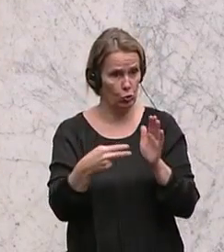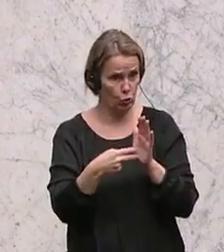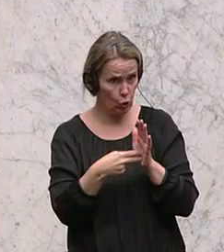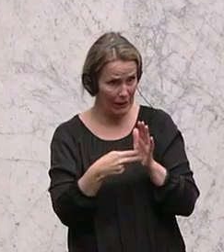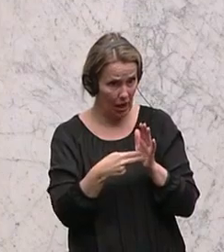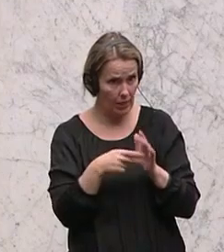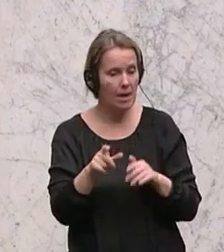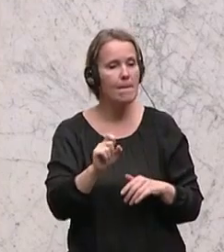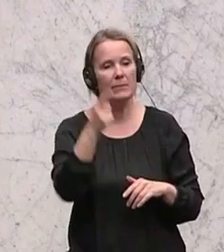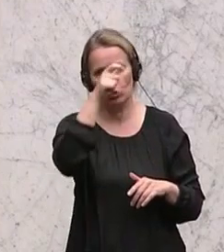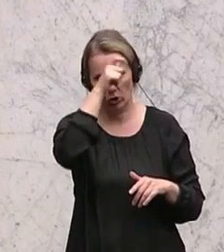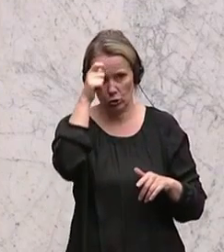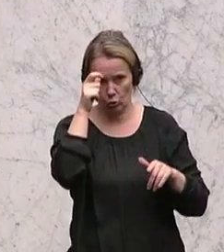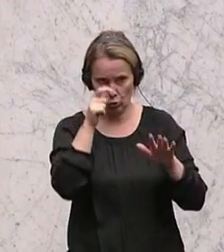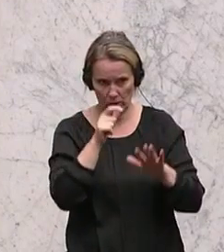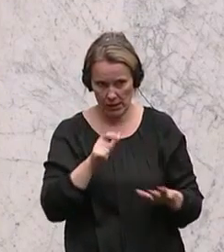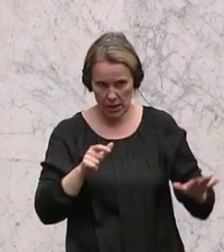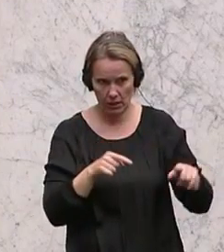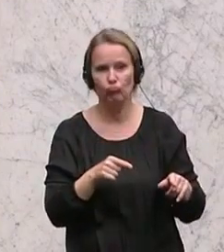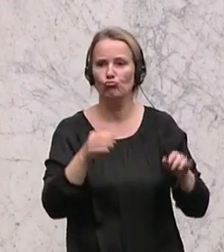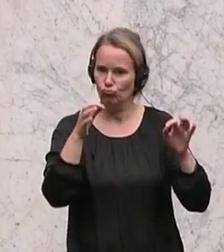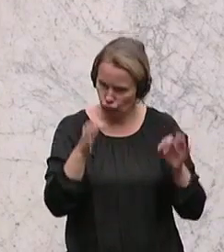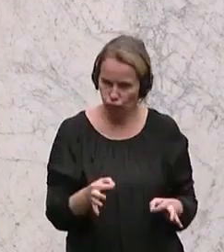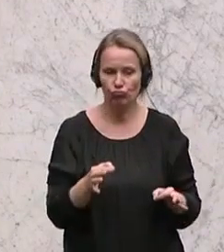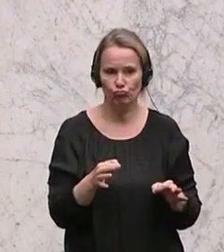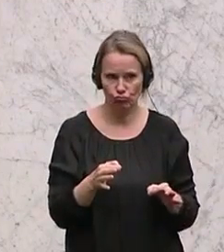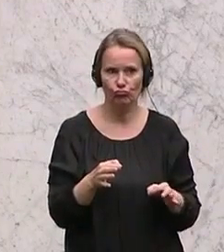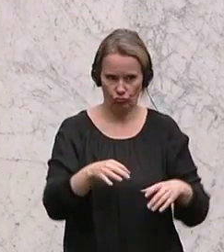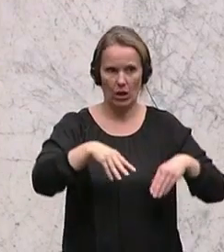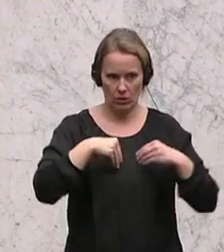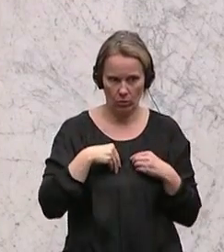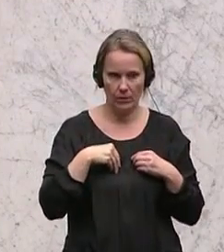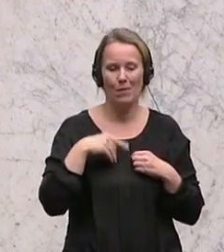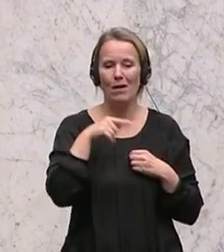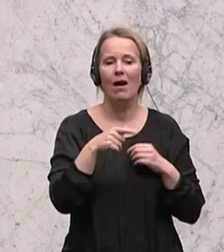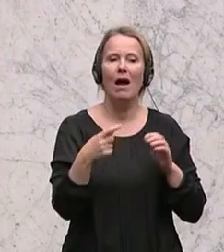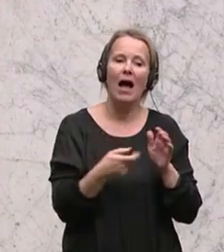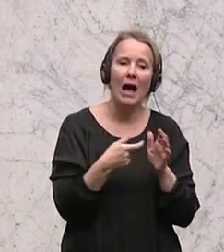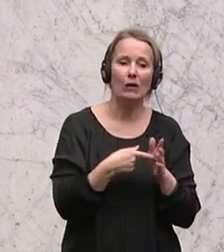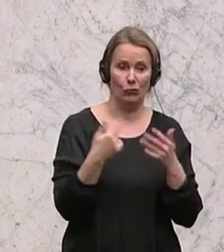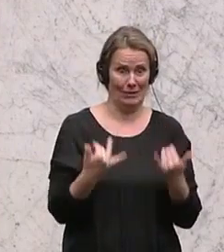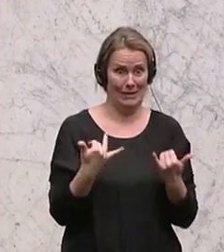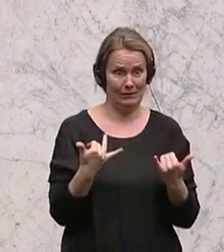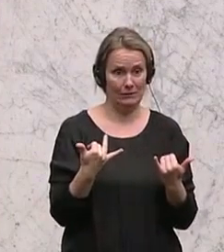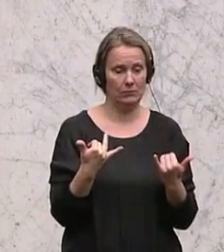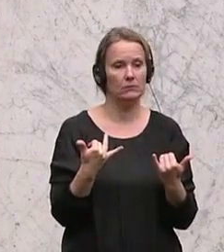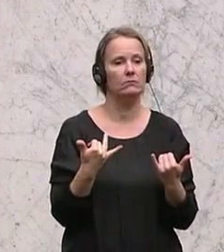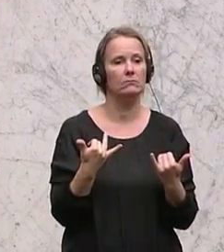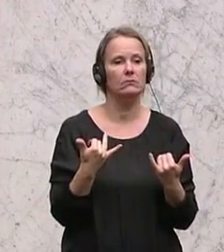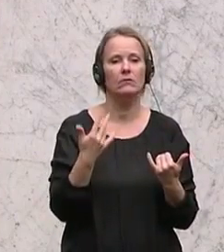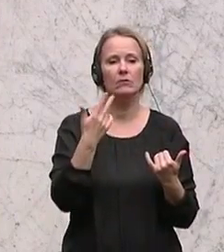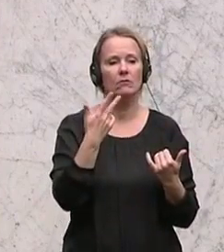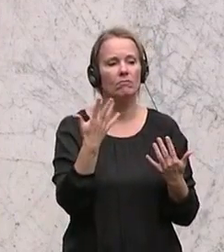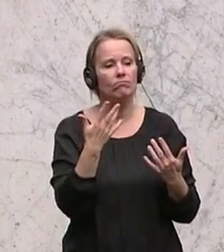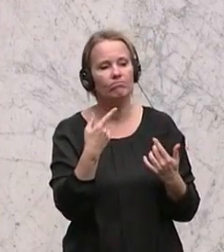insbesondere von der Türkei konkretisiert worden sind. Die Herausforderung ist jetzt, sich auch einmal auf ein Gebiet